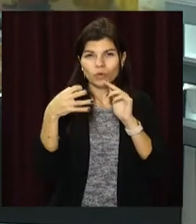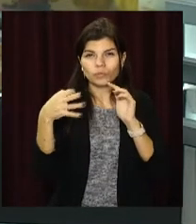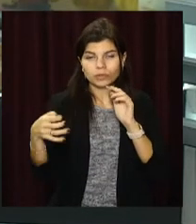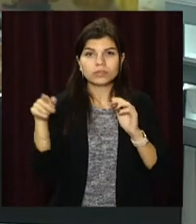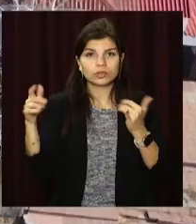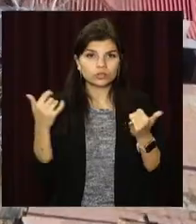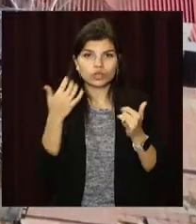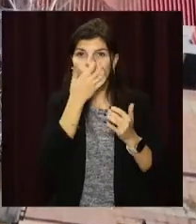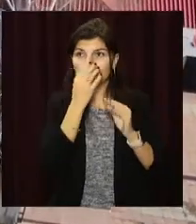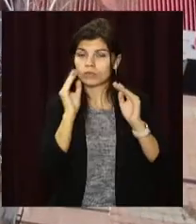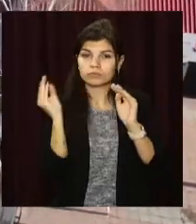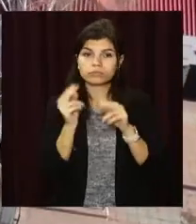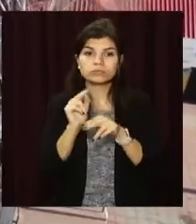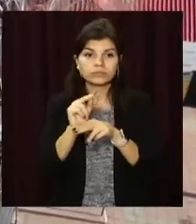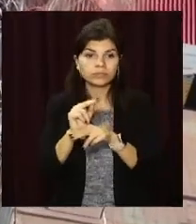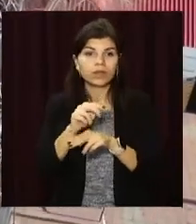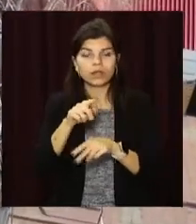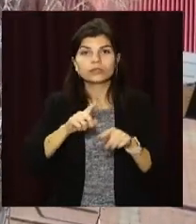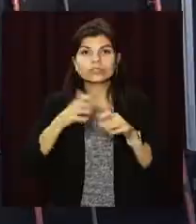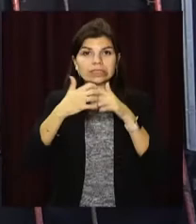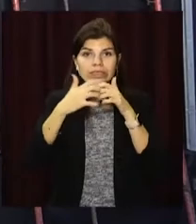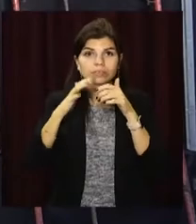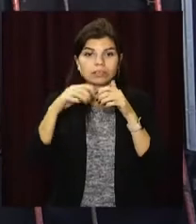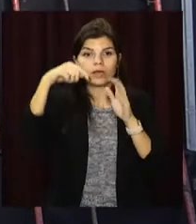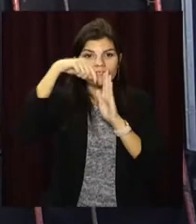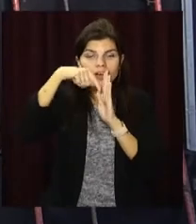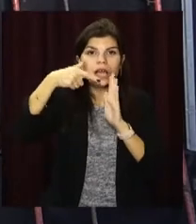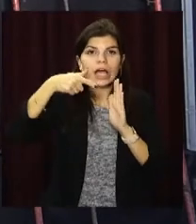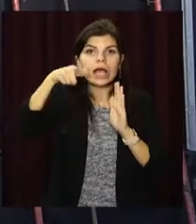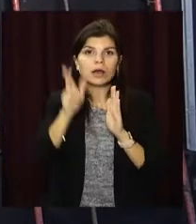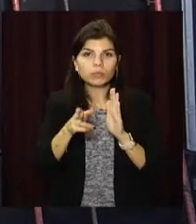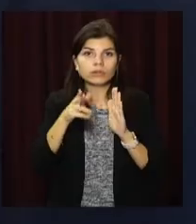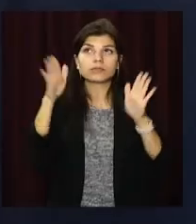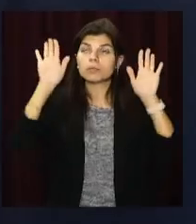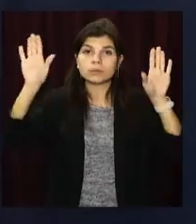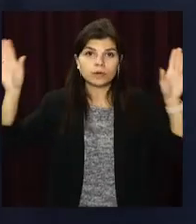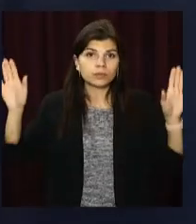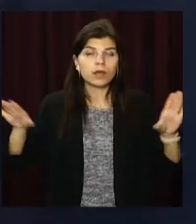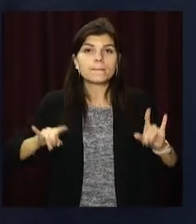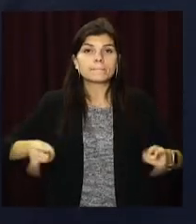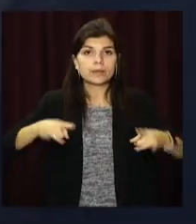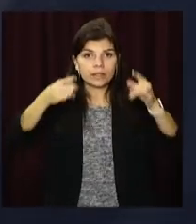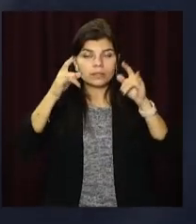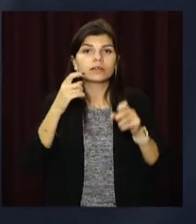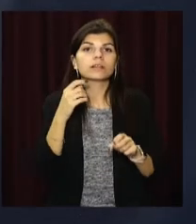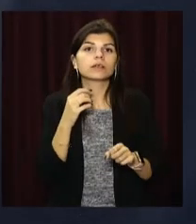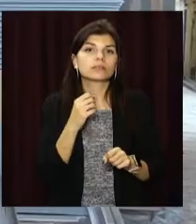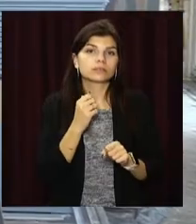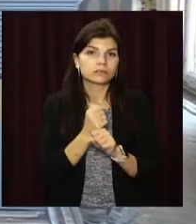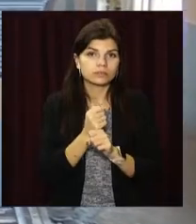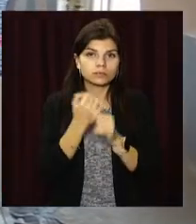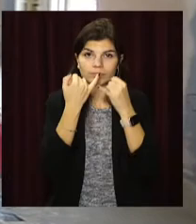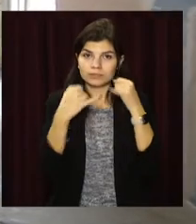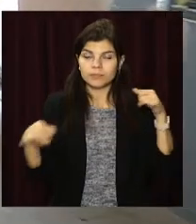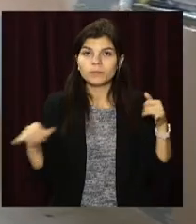підрядники утеплюють фасад, всередині завершують обшивати стіну гіпсокартоном, шпаклюють, кладуть плитку і прокладають комунікації.